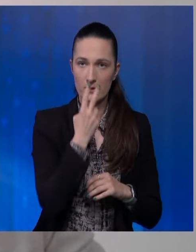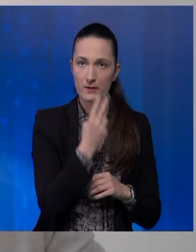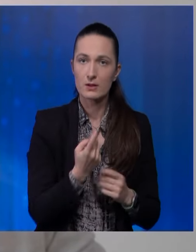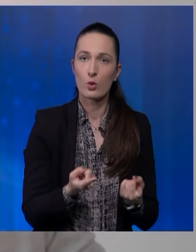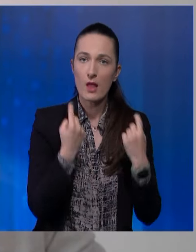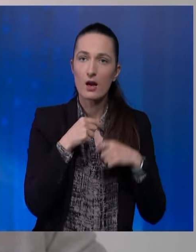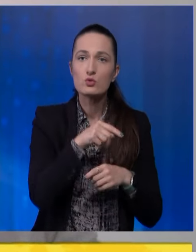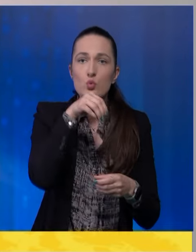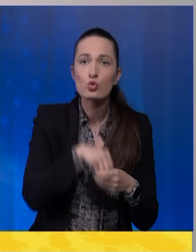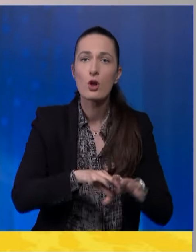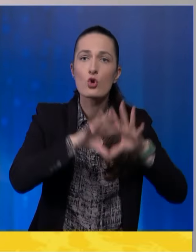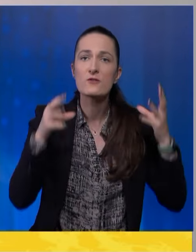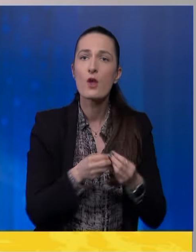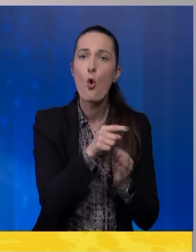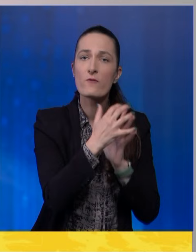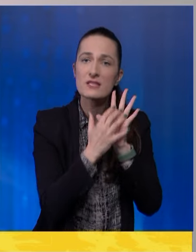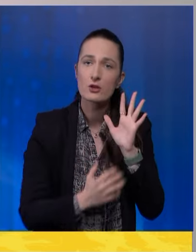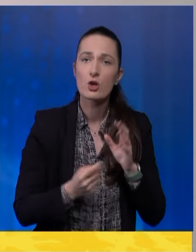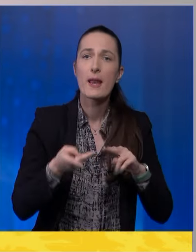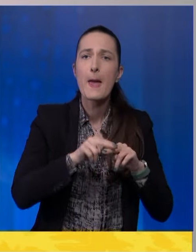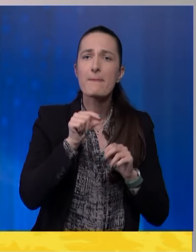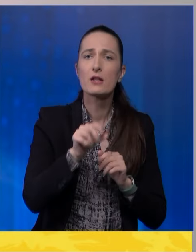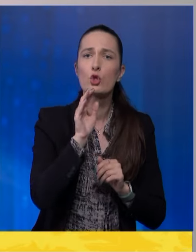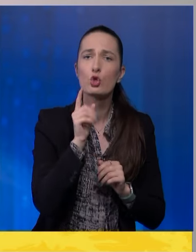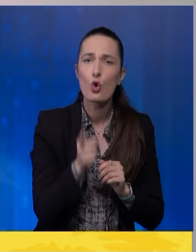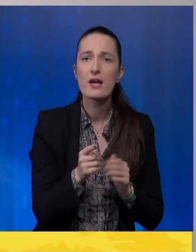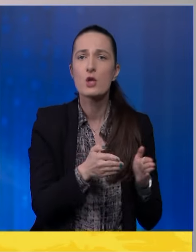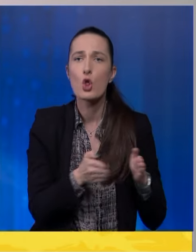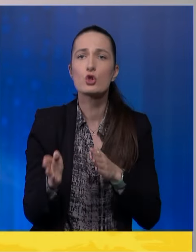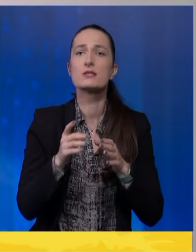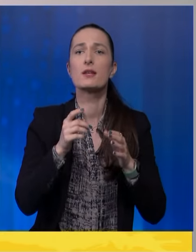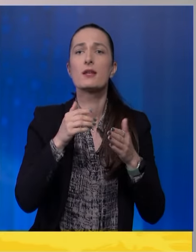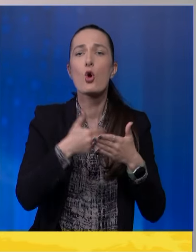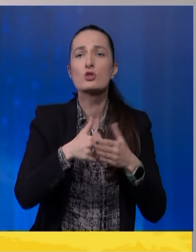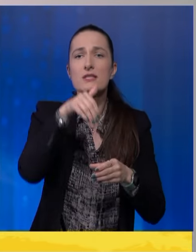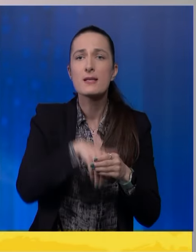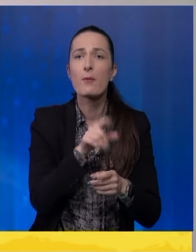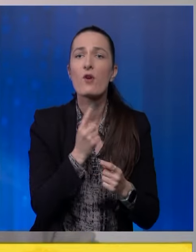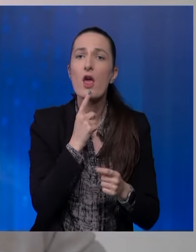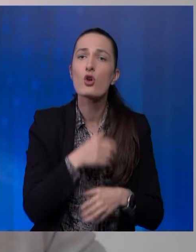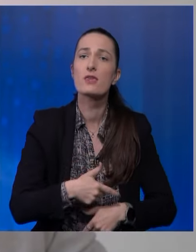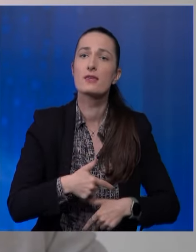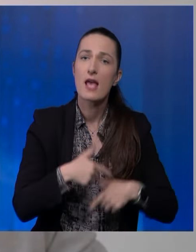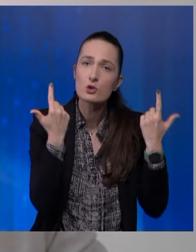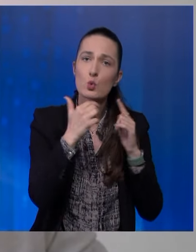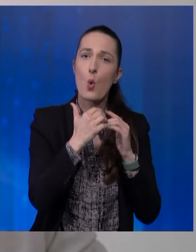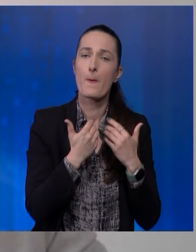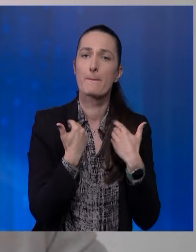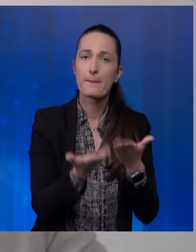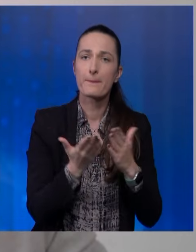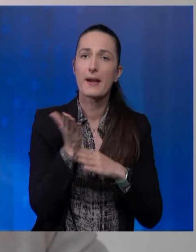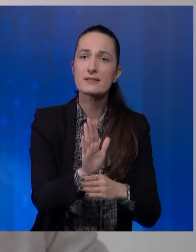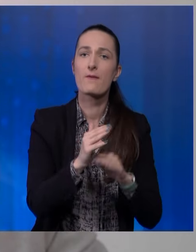da u suštini od svih ovih sadržaja, najmanje toga se odnosi zapravo na neko jasno predstavljanje programa na